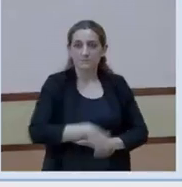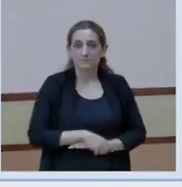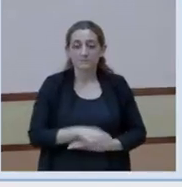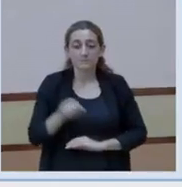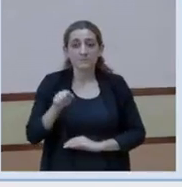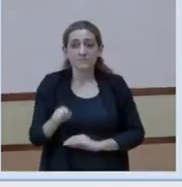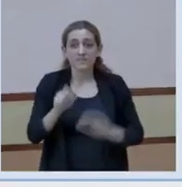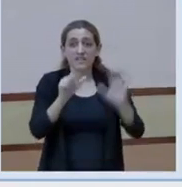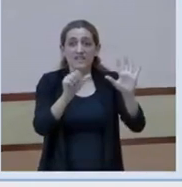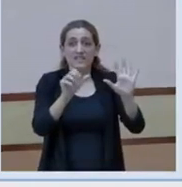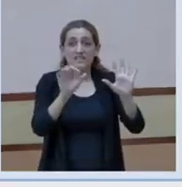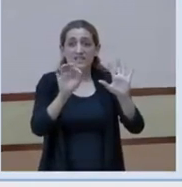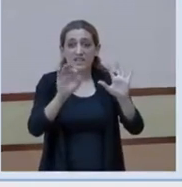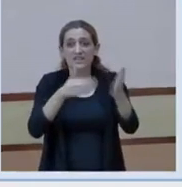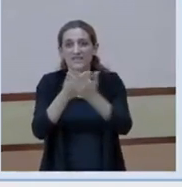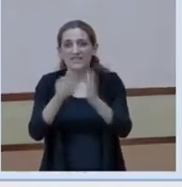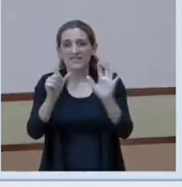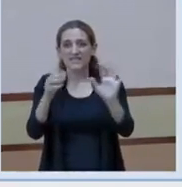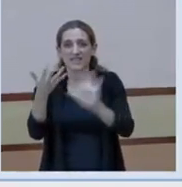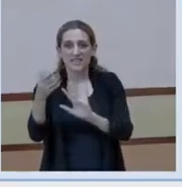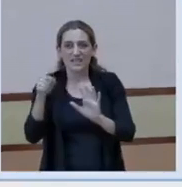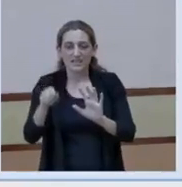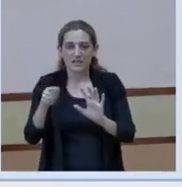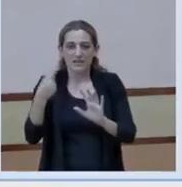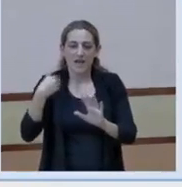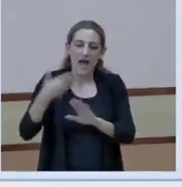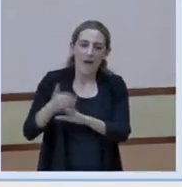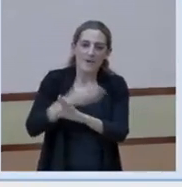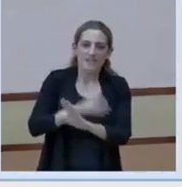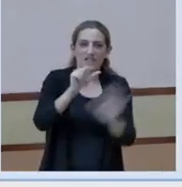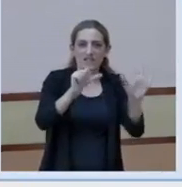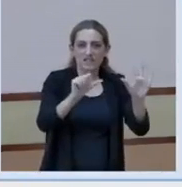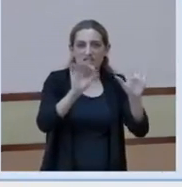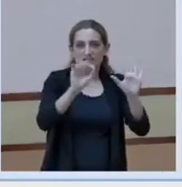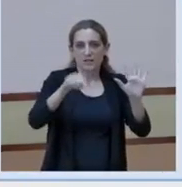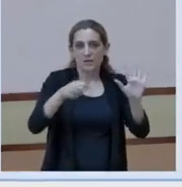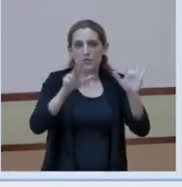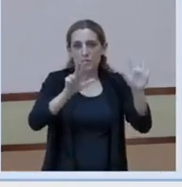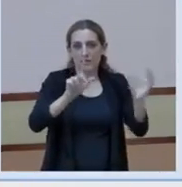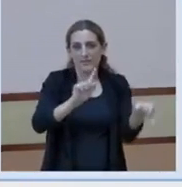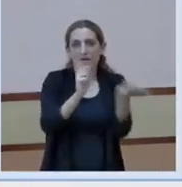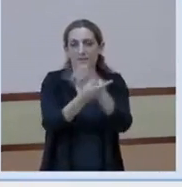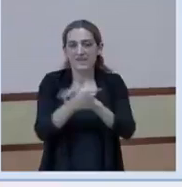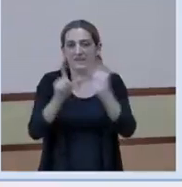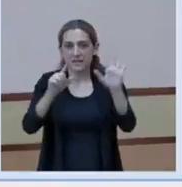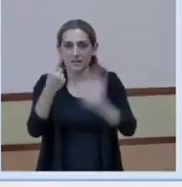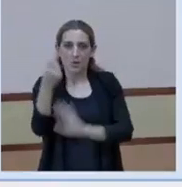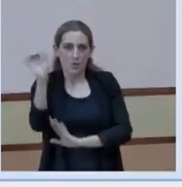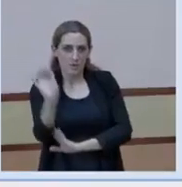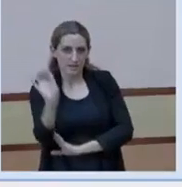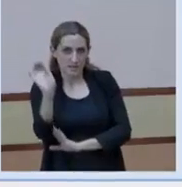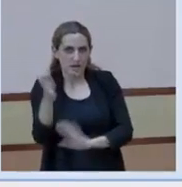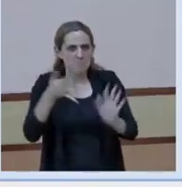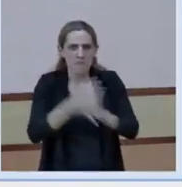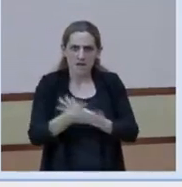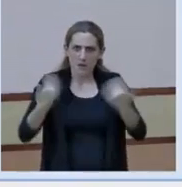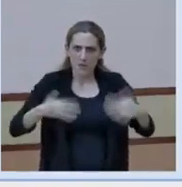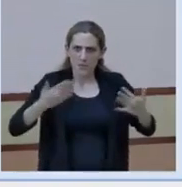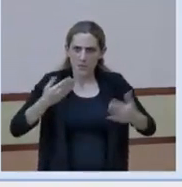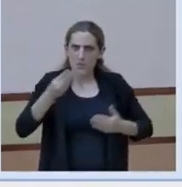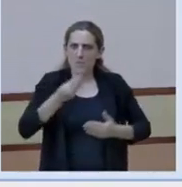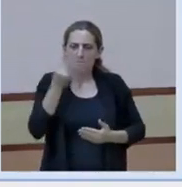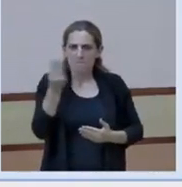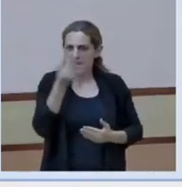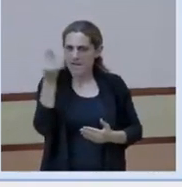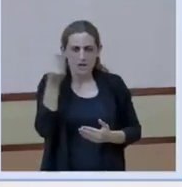60-65 estem passant d'un 60,8 a un 71%. Per tant, hi ha una bona millora